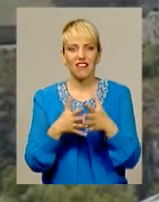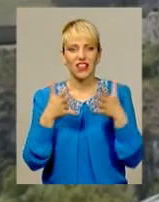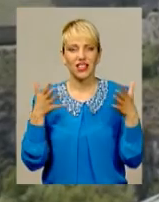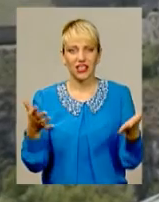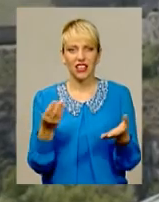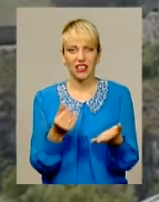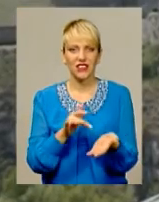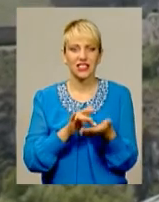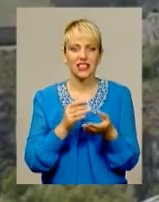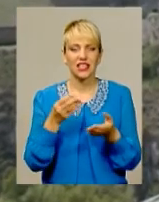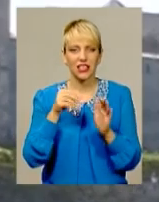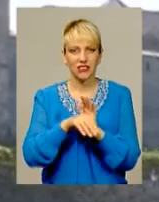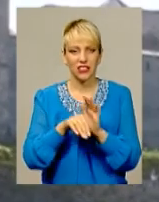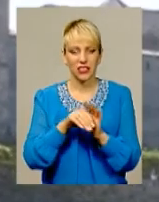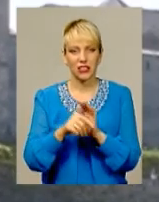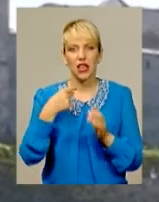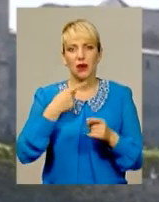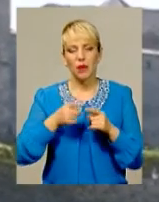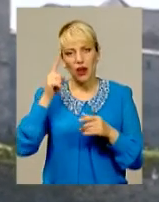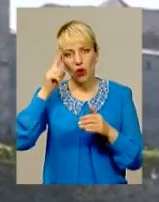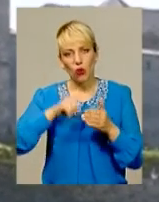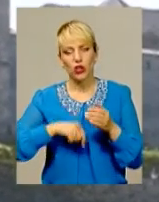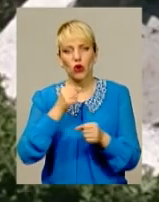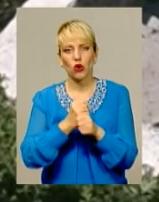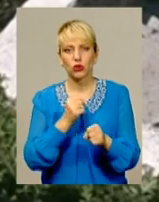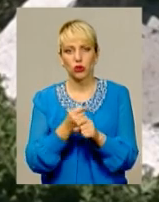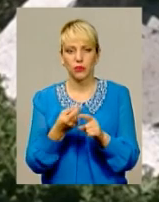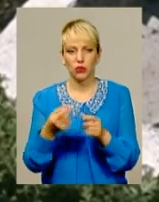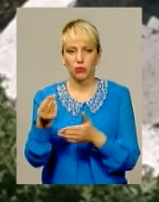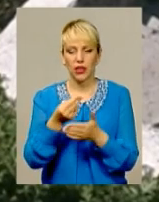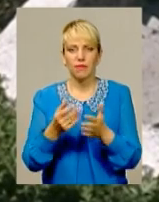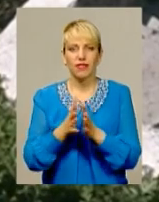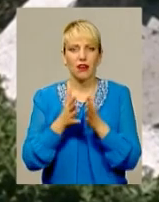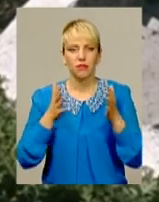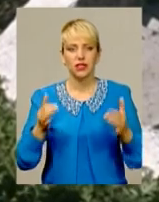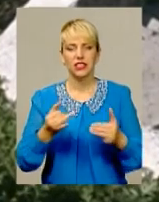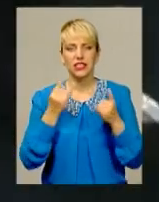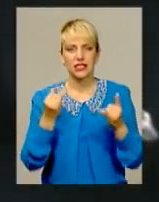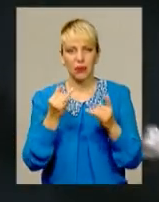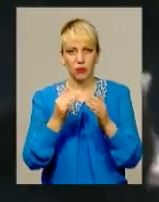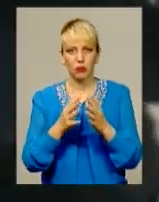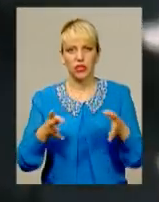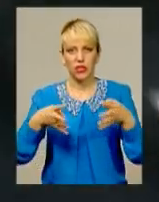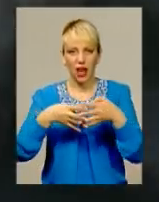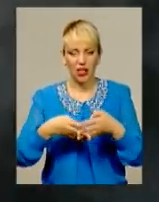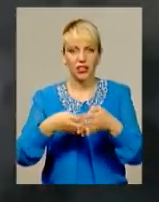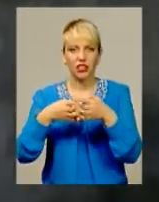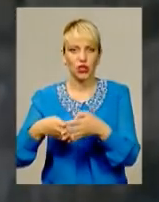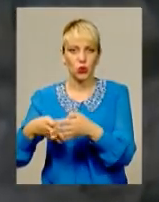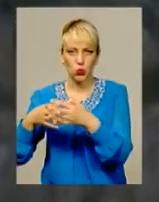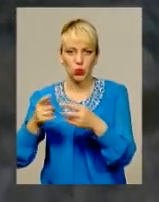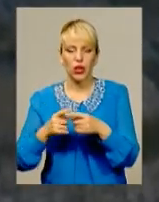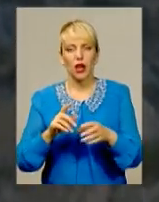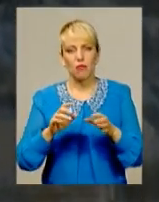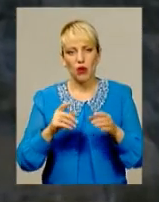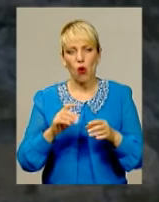мінімальних затратах. Переконані розробники бренду. Найбільший в Україні заповідний фонд історико-архітектурні пам'ятки. Область, зокрема, пропонують